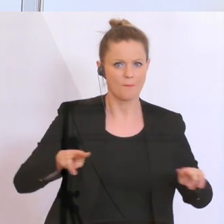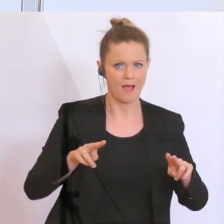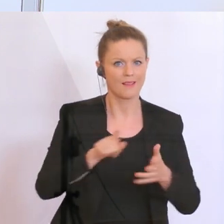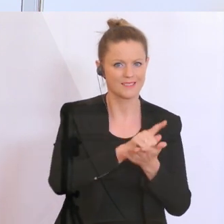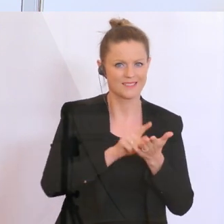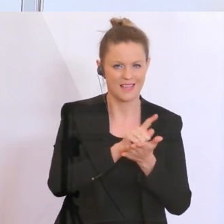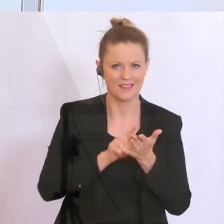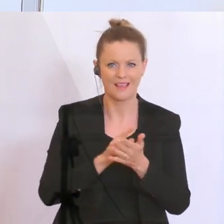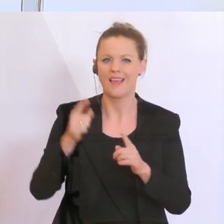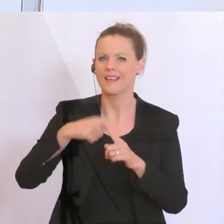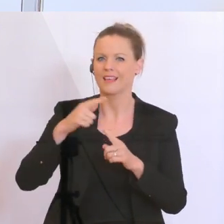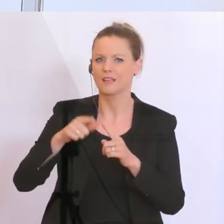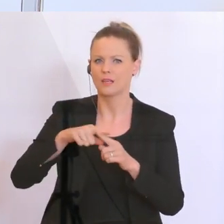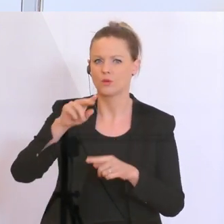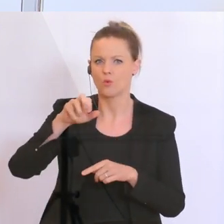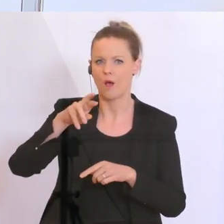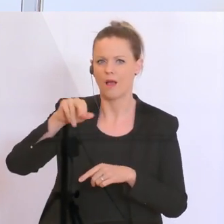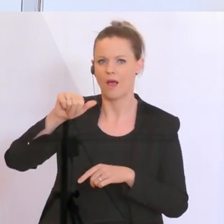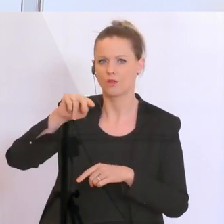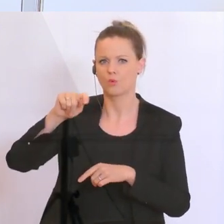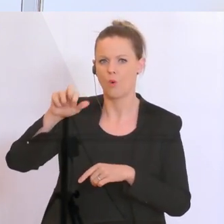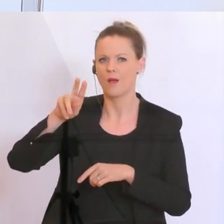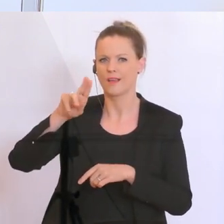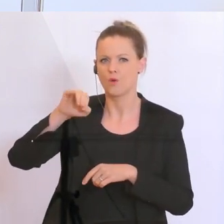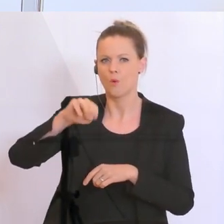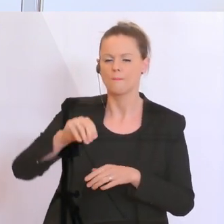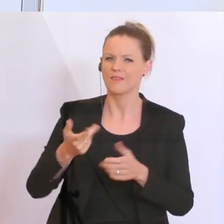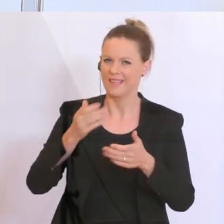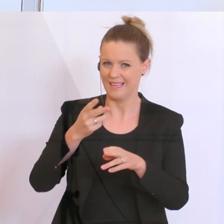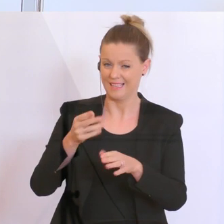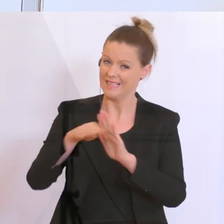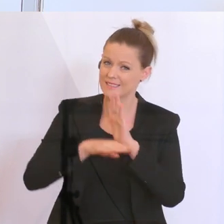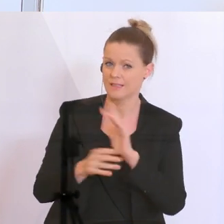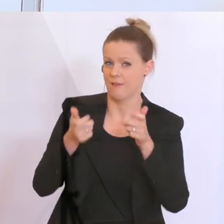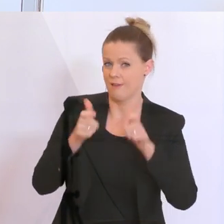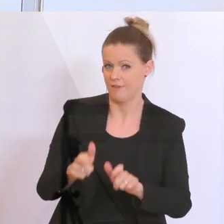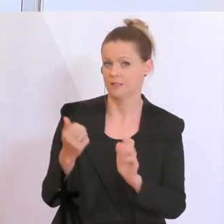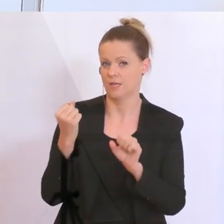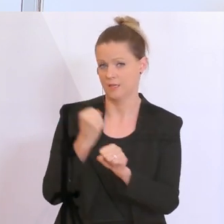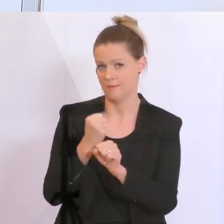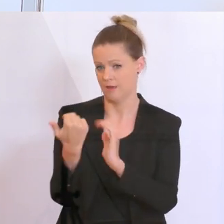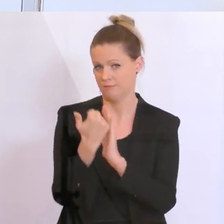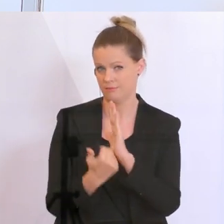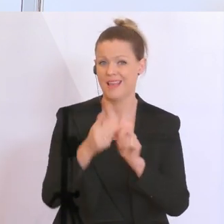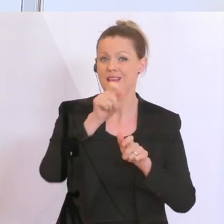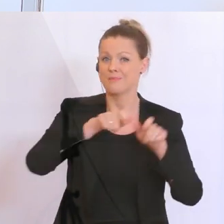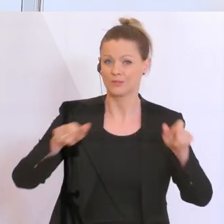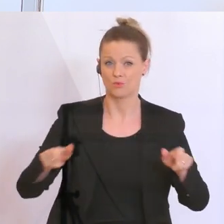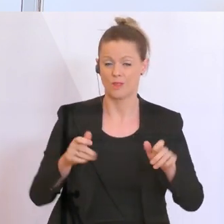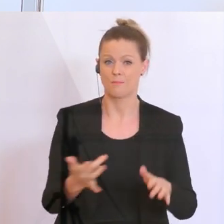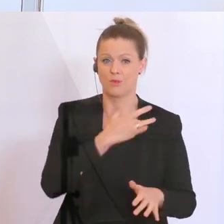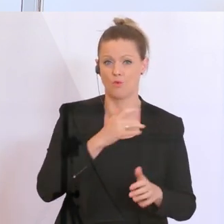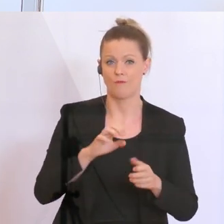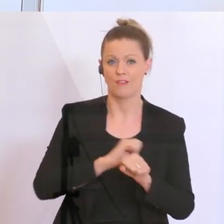Kreditmoratorium, das wir seitens der Bundesregierung auch gesetzlich fixiert haben, wo Personen, die von der Corona-Krise betroffen